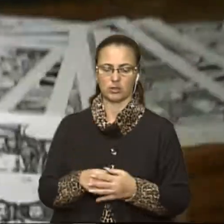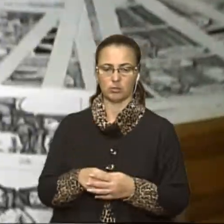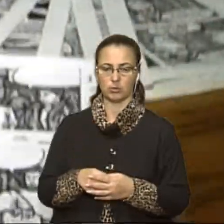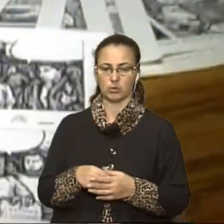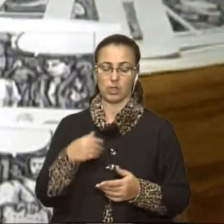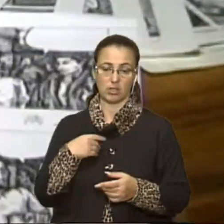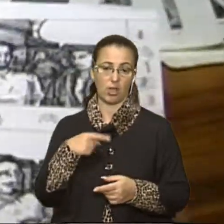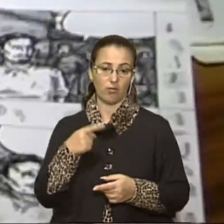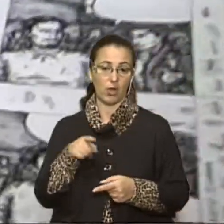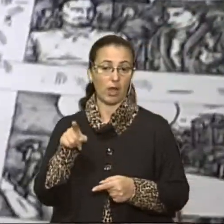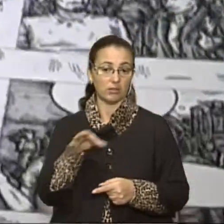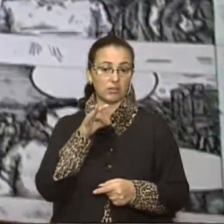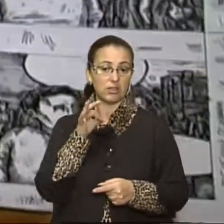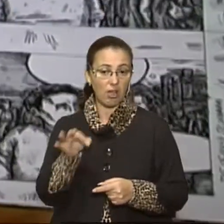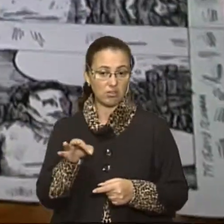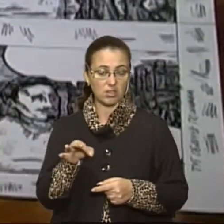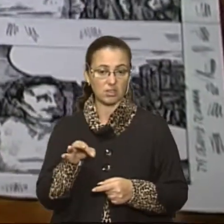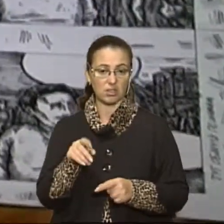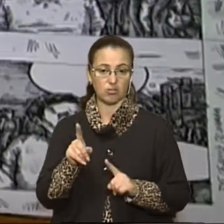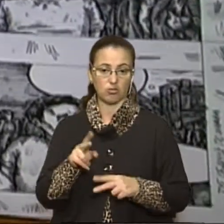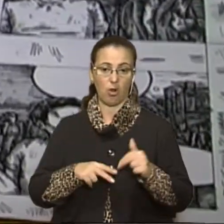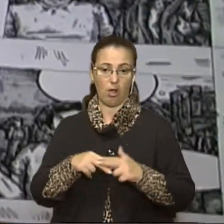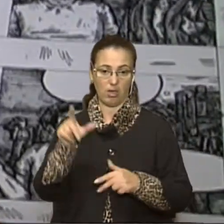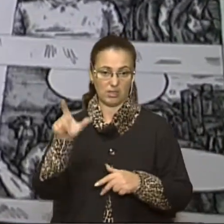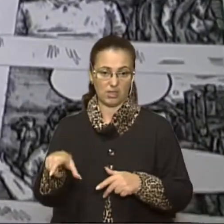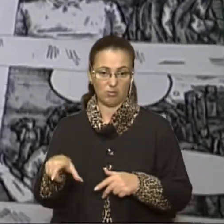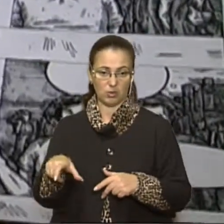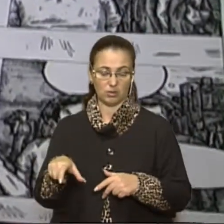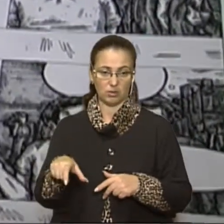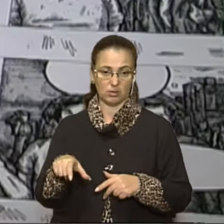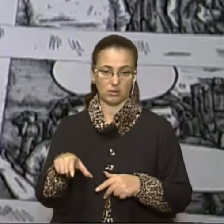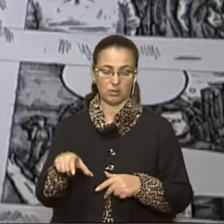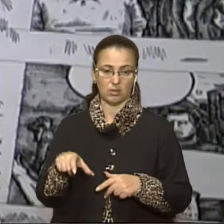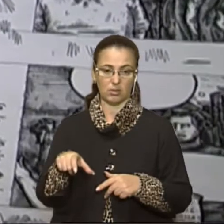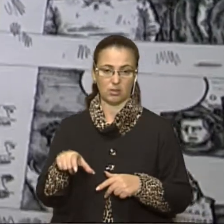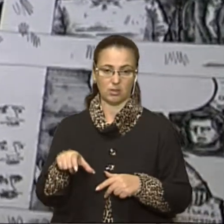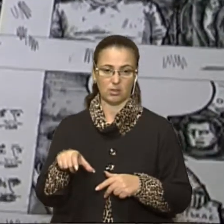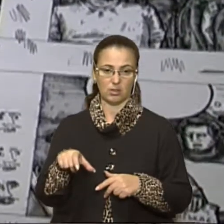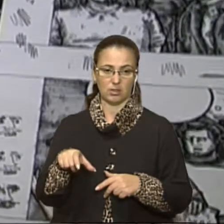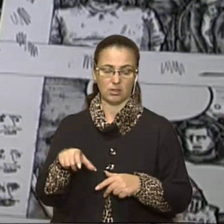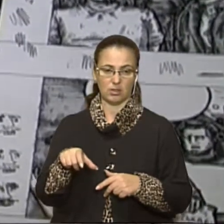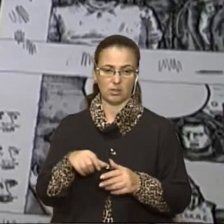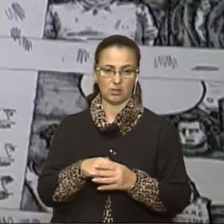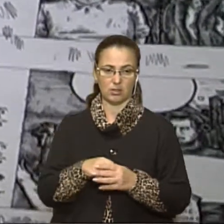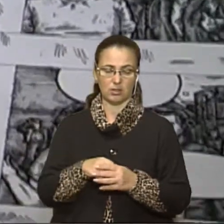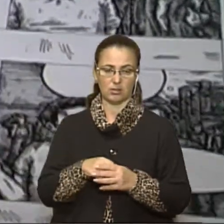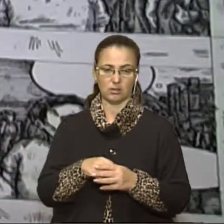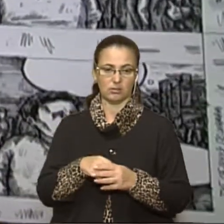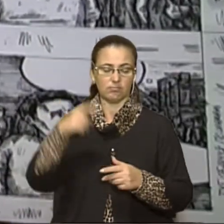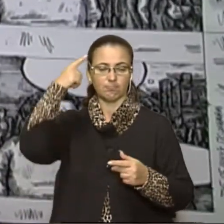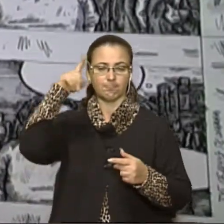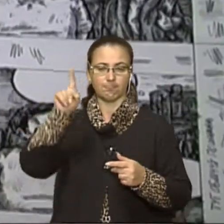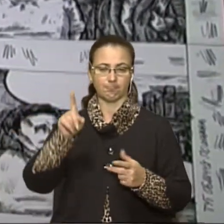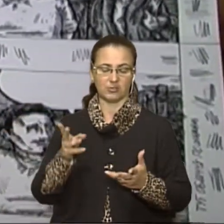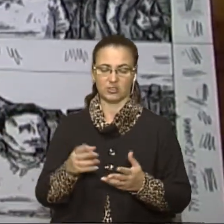кажу, та скажи, що він той, що забудовник, ілюмінат, чи бобслоїст. Той такий каже, нема ніяких ілюмінатів, господи, людина, йди